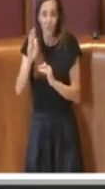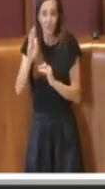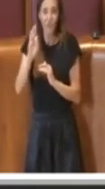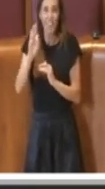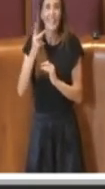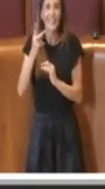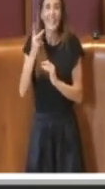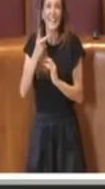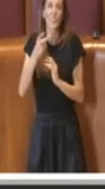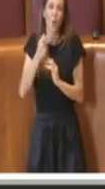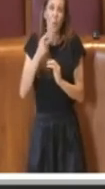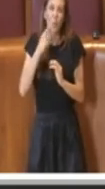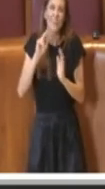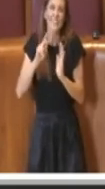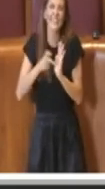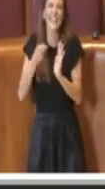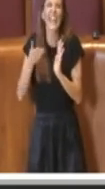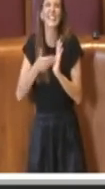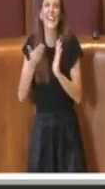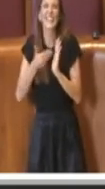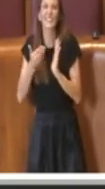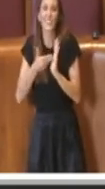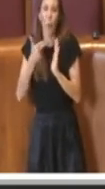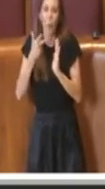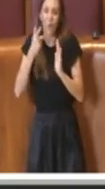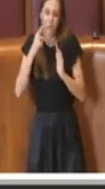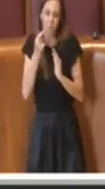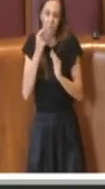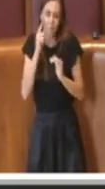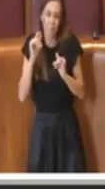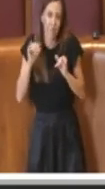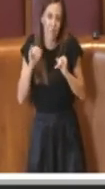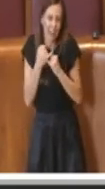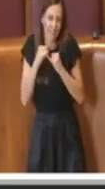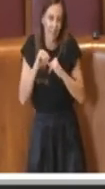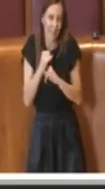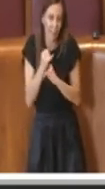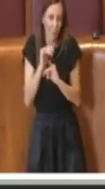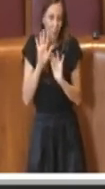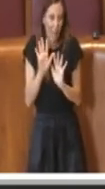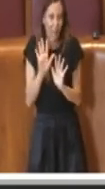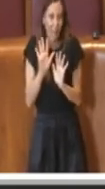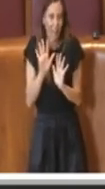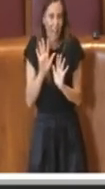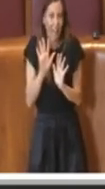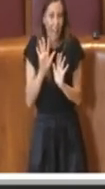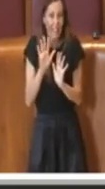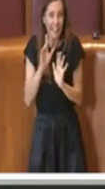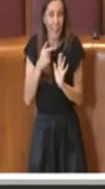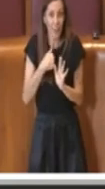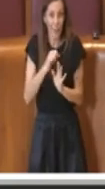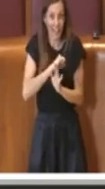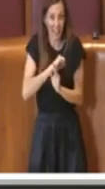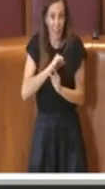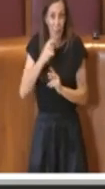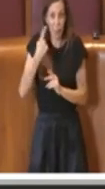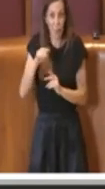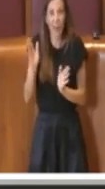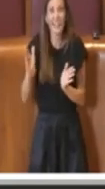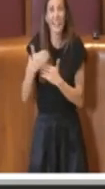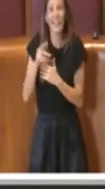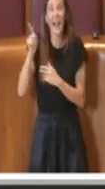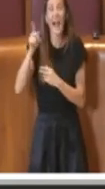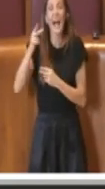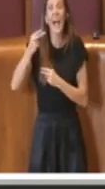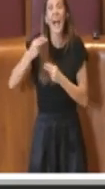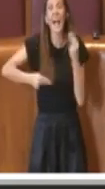detrazioni particolari ed è per questo che credo debba entrarci anche la ragioneria, quindi per questo noi diciamo la